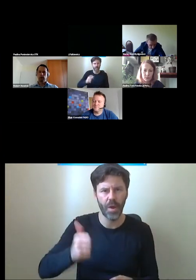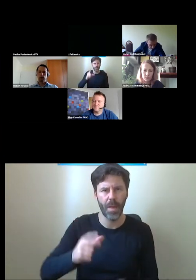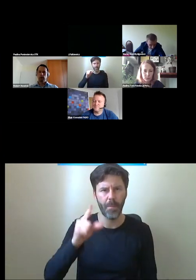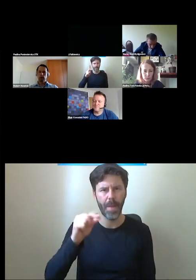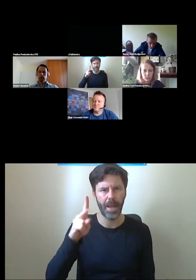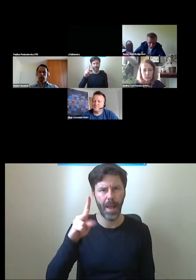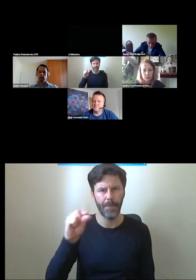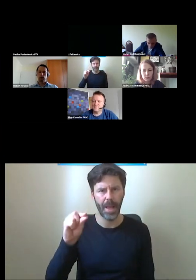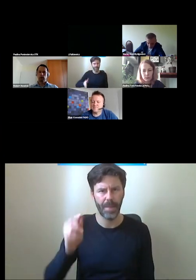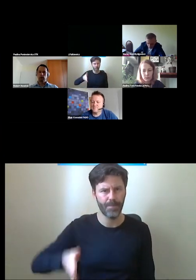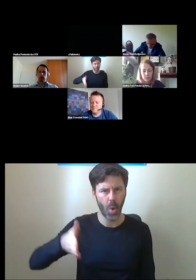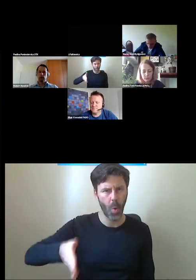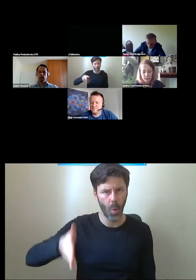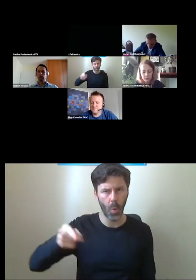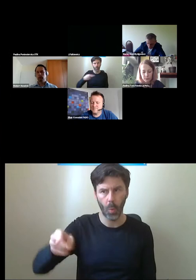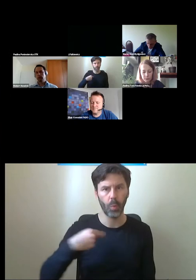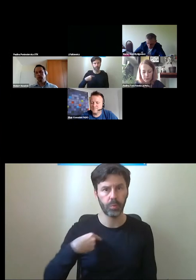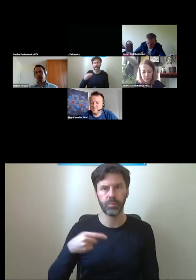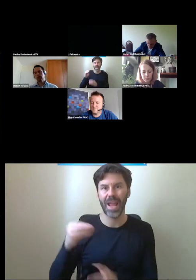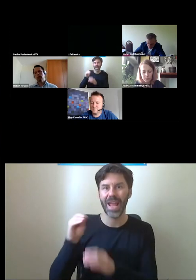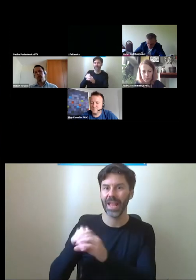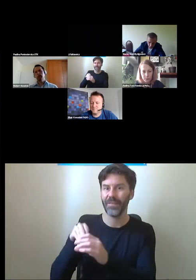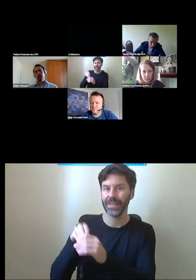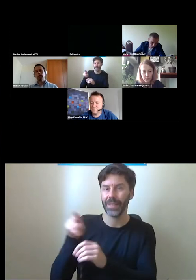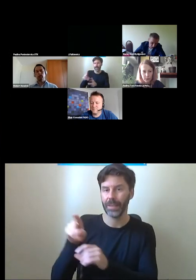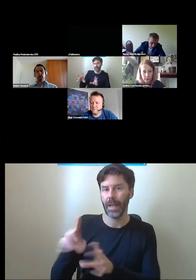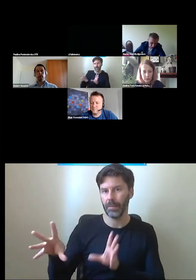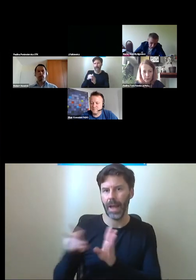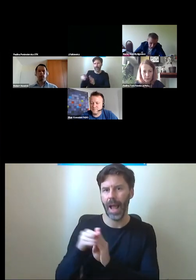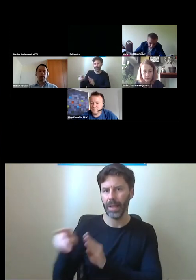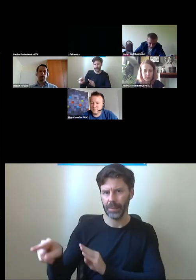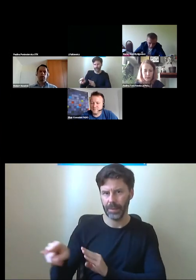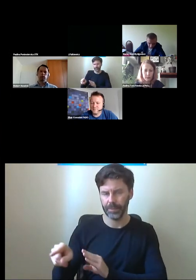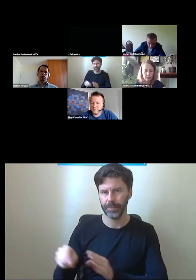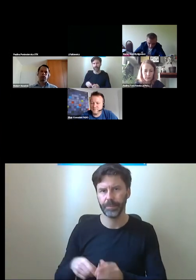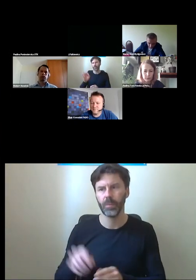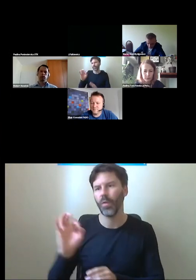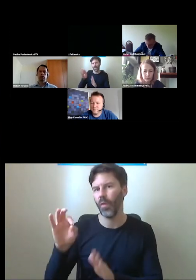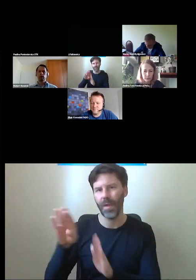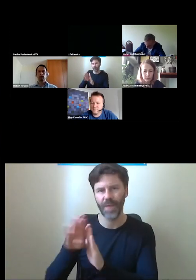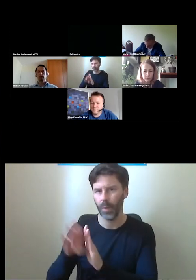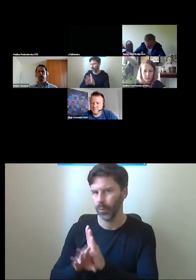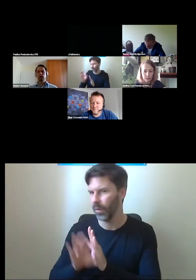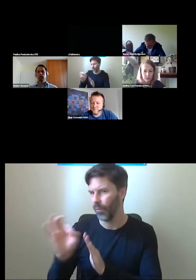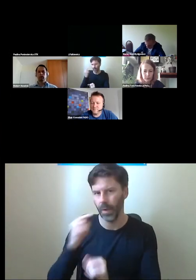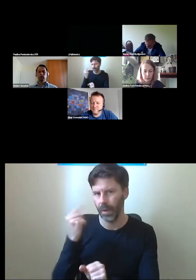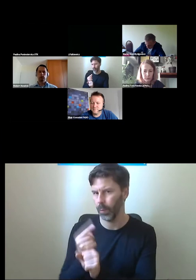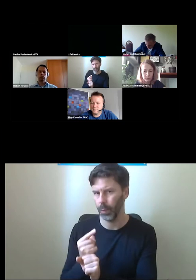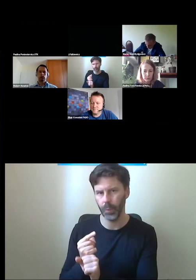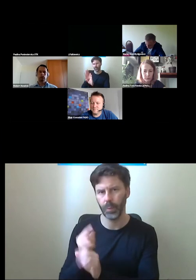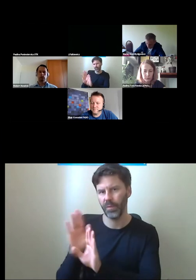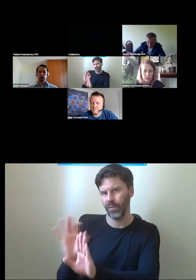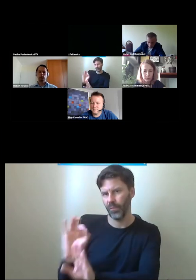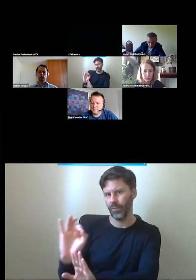realizowana wspólnie z nimi i to w zasadzie były, można powiedzieć, ich warunki, ich decyzje. Byliśmy, że tak powiem, tylko i